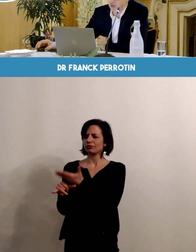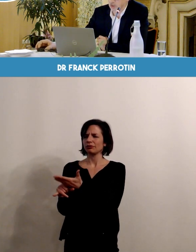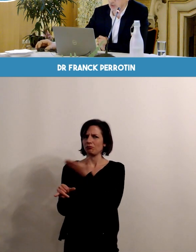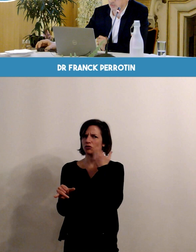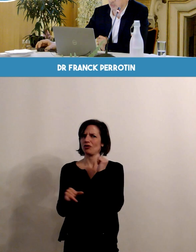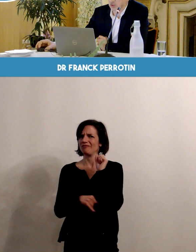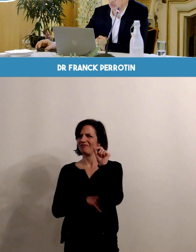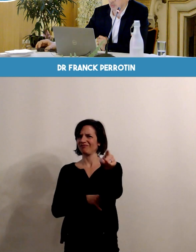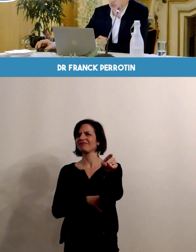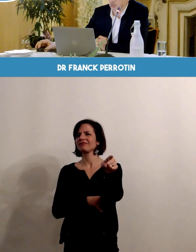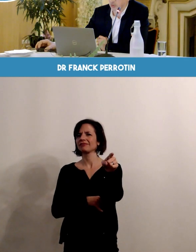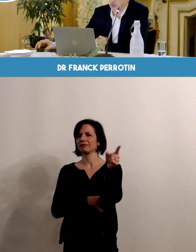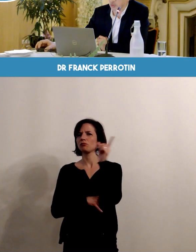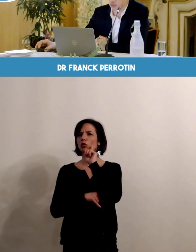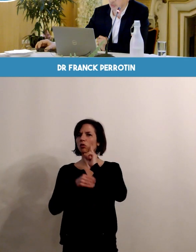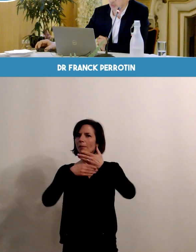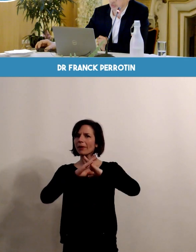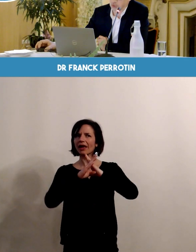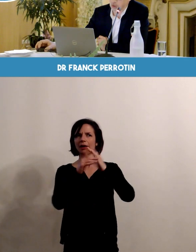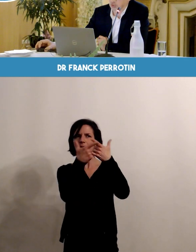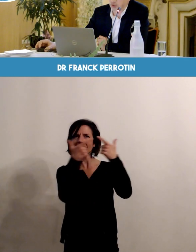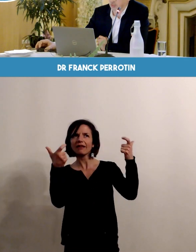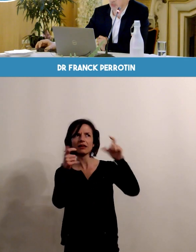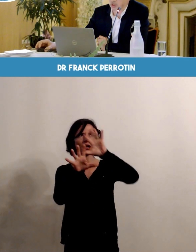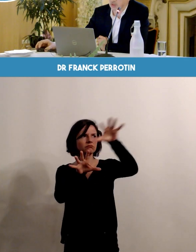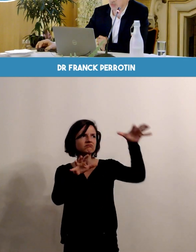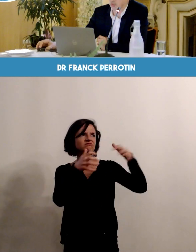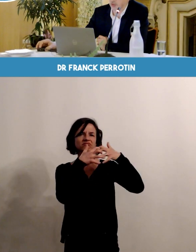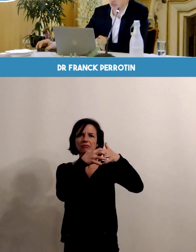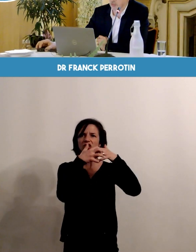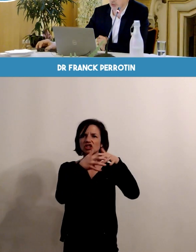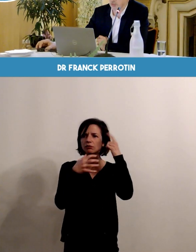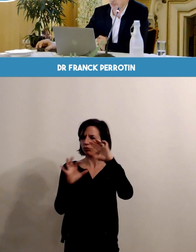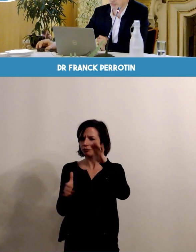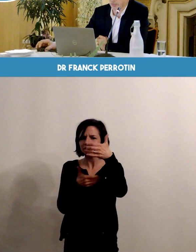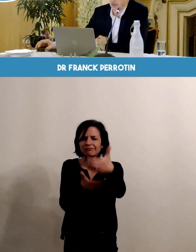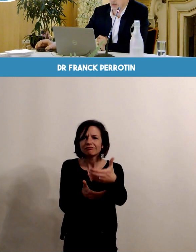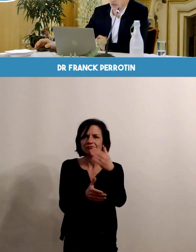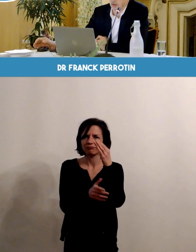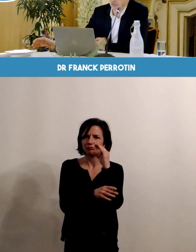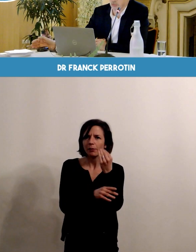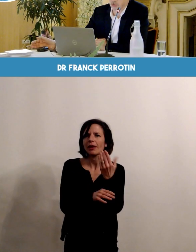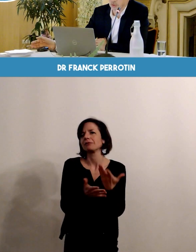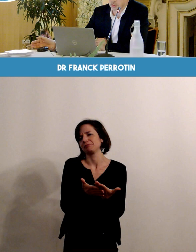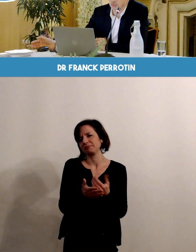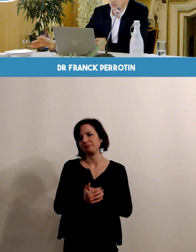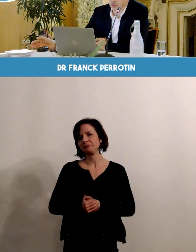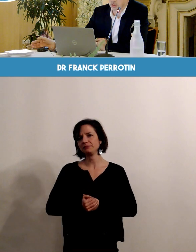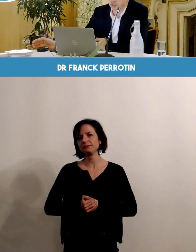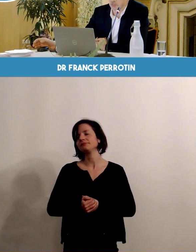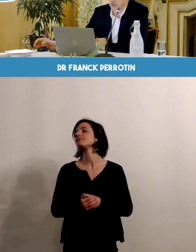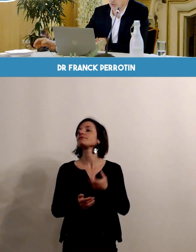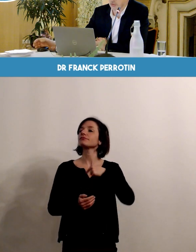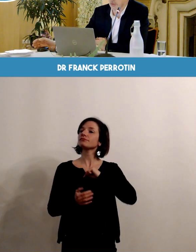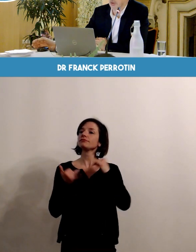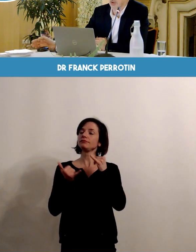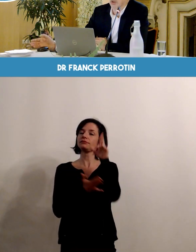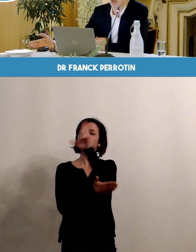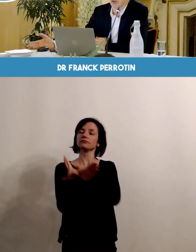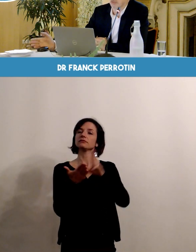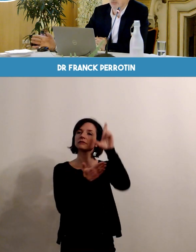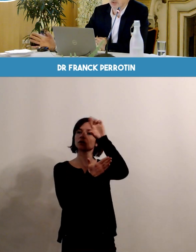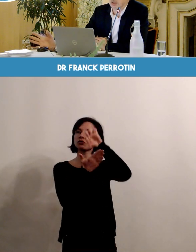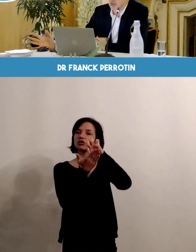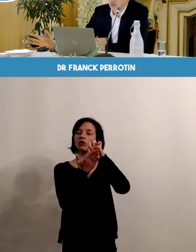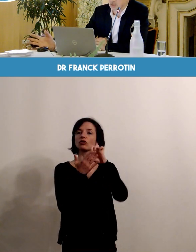maternités avec un niveau d'équipement qui permet de prendre en charge n'importe quel type de pathologie. Alors, dans notre région, qui est la